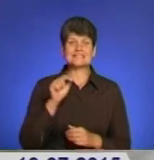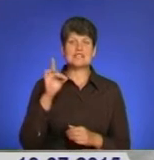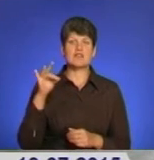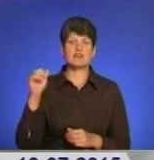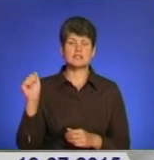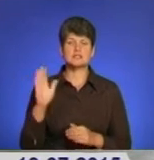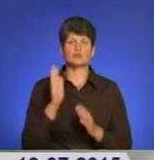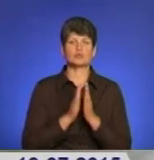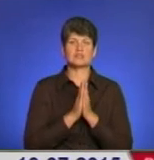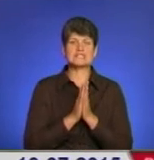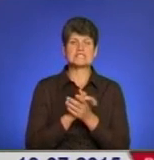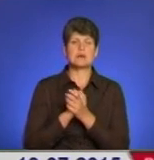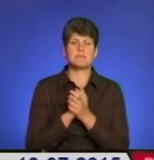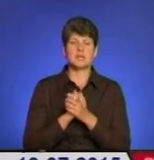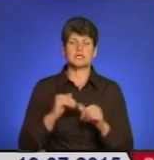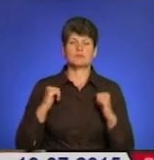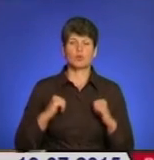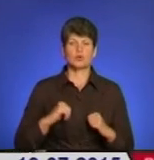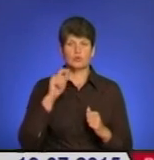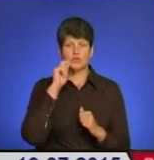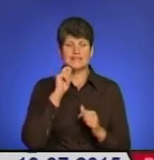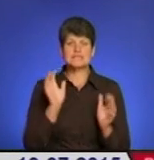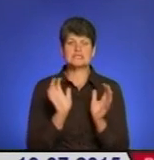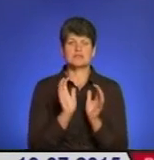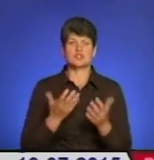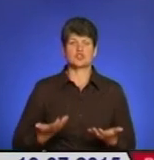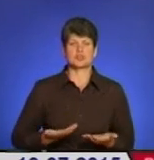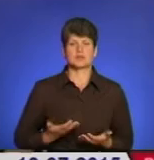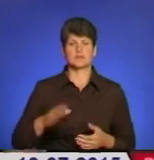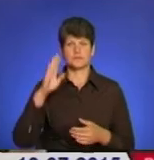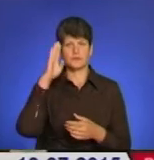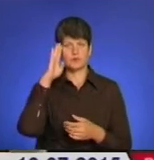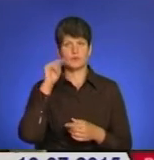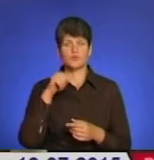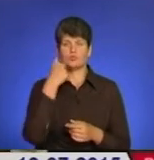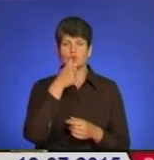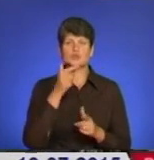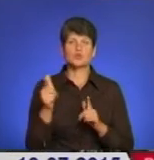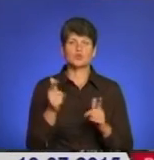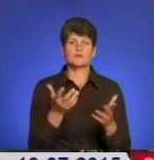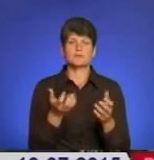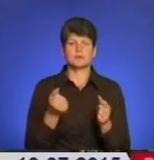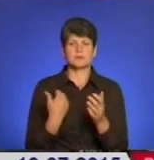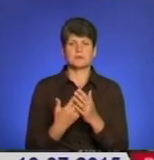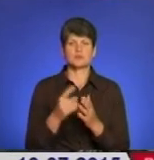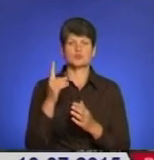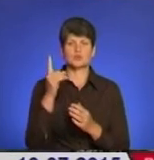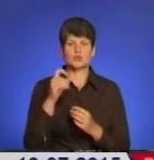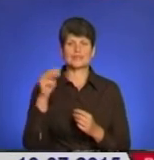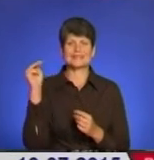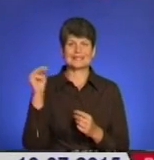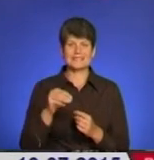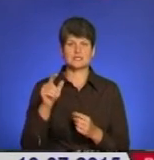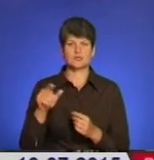молитимуться за мир, спокій в Україні та збереження життя воїнів. Цьогоріч готові прийняти близько 100 тисяч мирян.